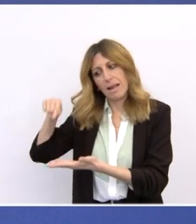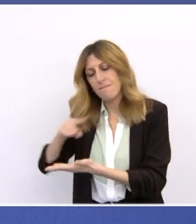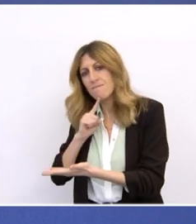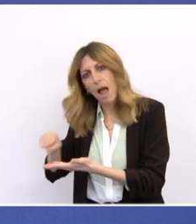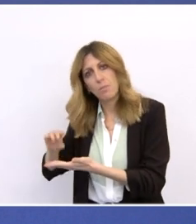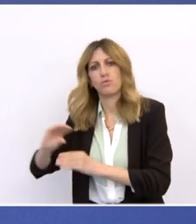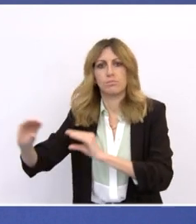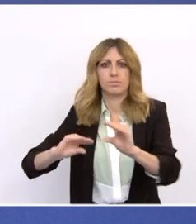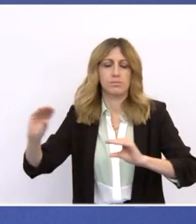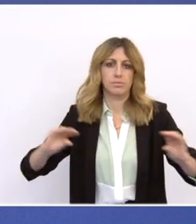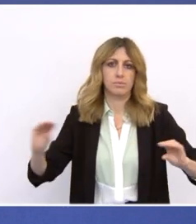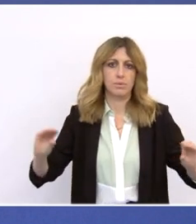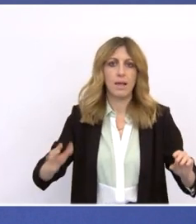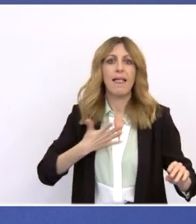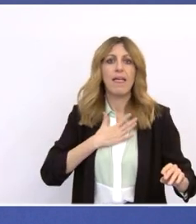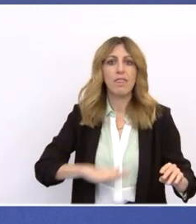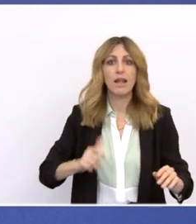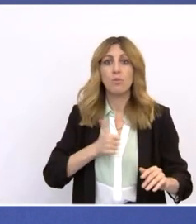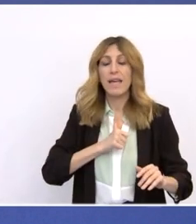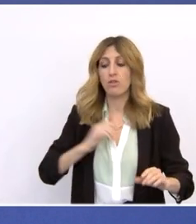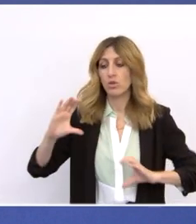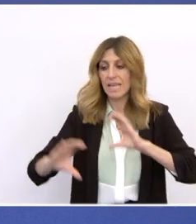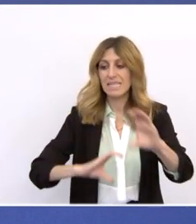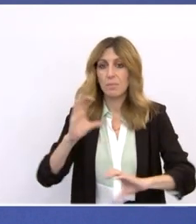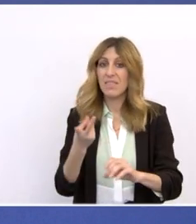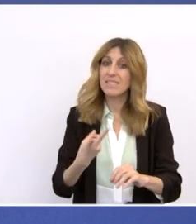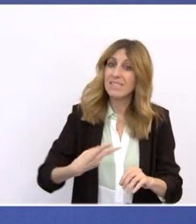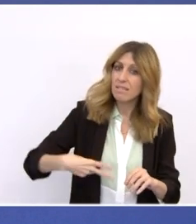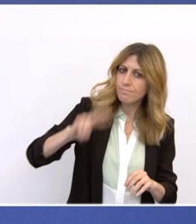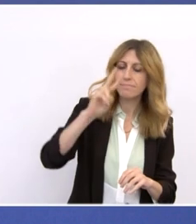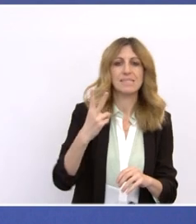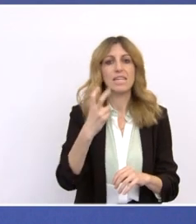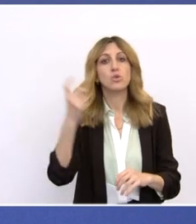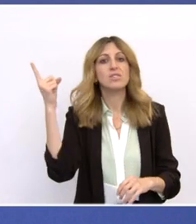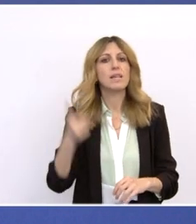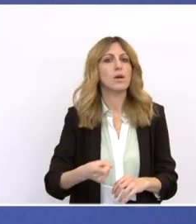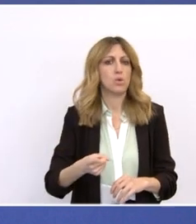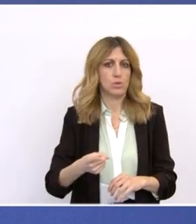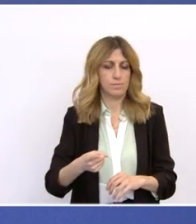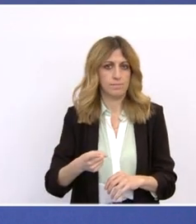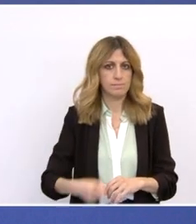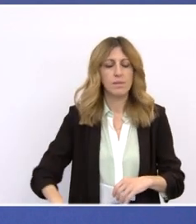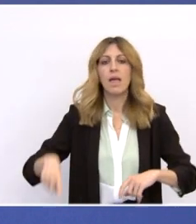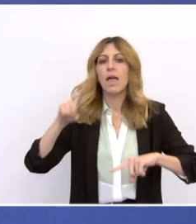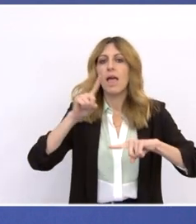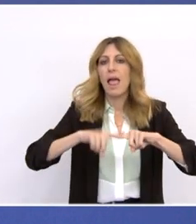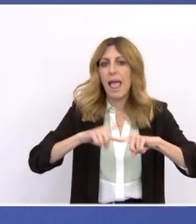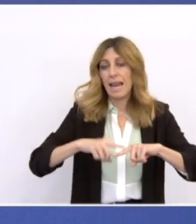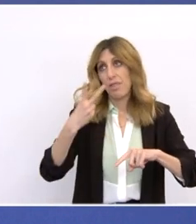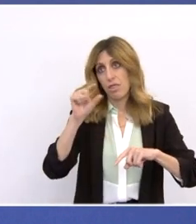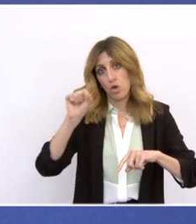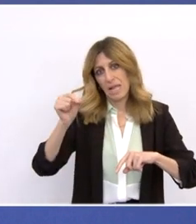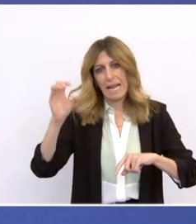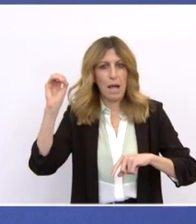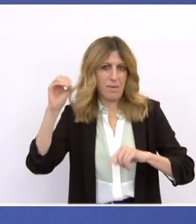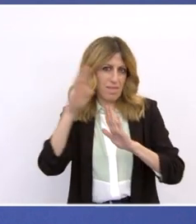να οδηγήσει σε αύξηση ιδιωτικών επενδύσεων κατά 20%. Οι μεταρρυθμίσεις του σχεδίου Ελλάδα 2.0 θα